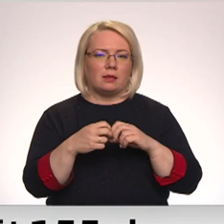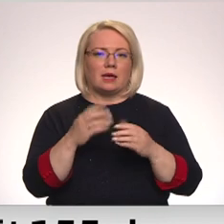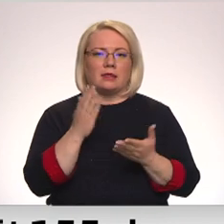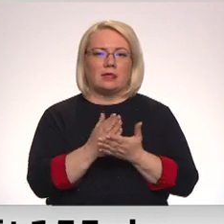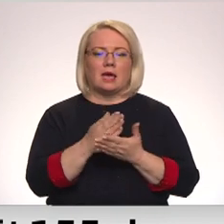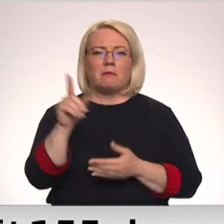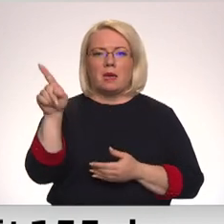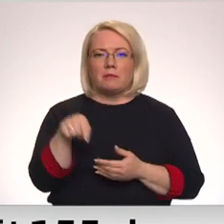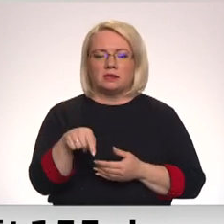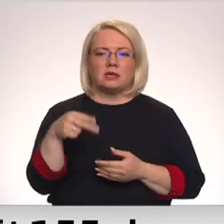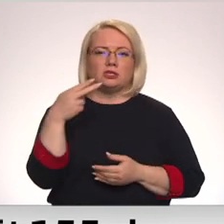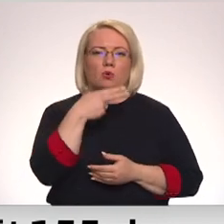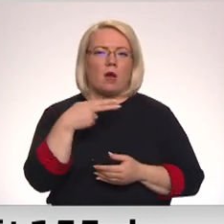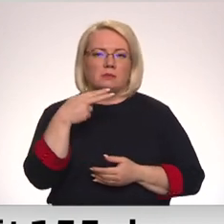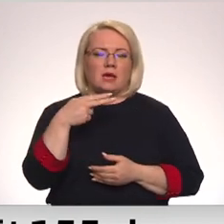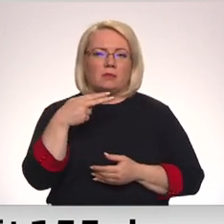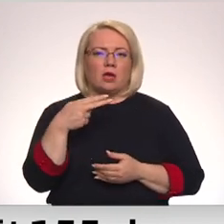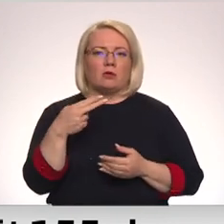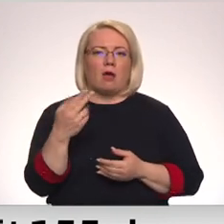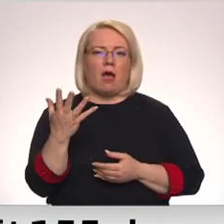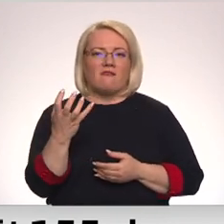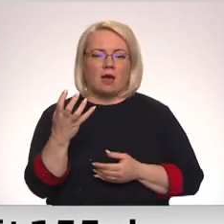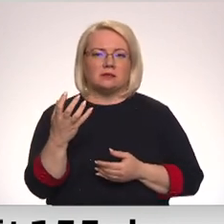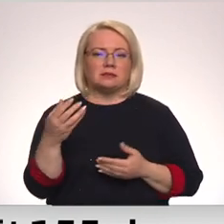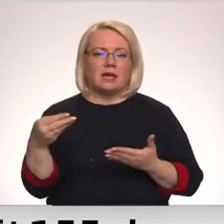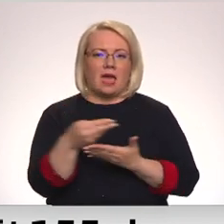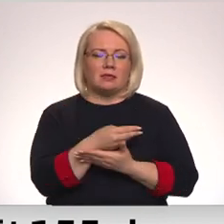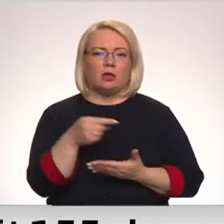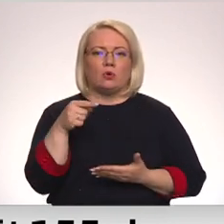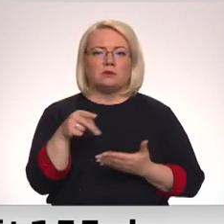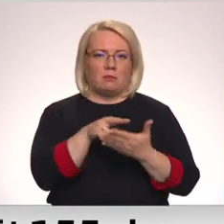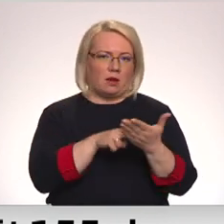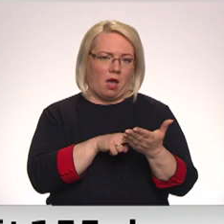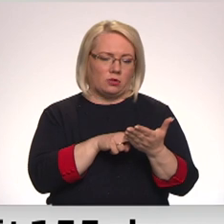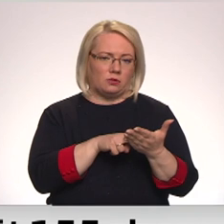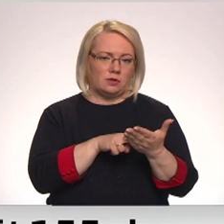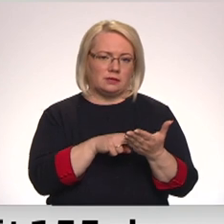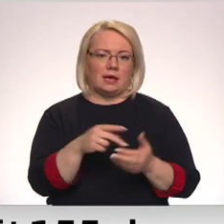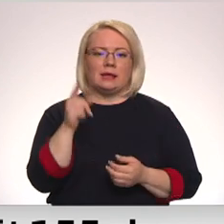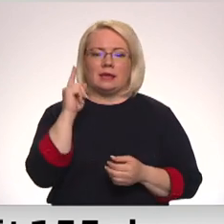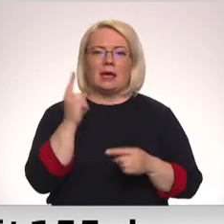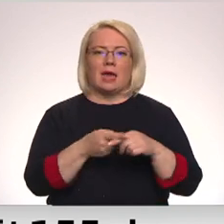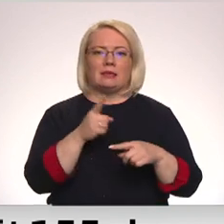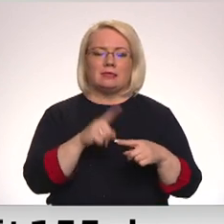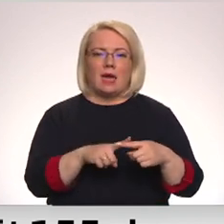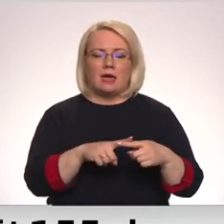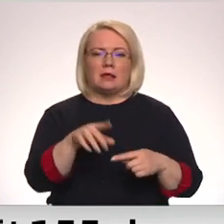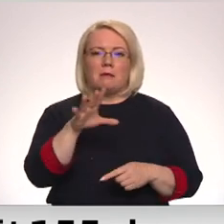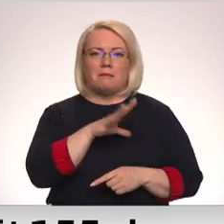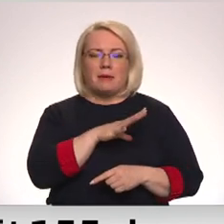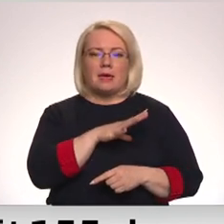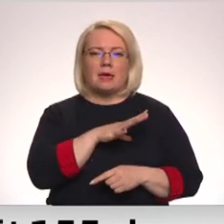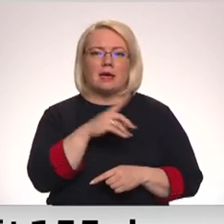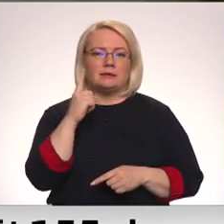pieprasīts no apsaimniekotāja avantsēt šos parādus. Tikai tad izskanēja šī labā